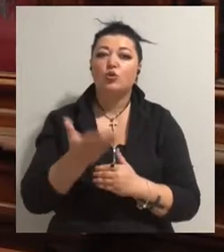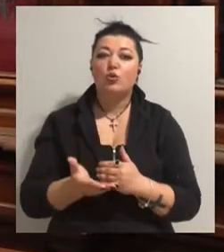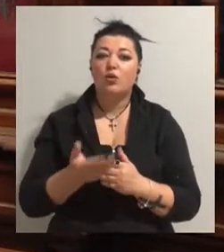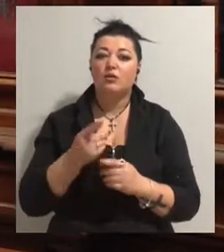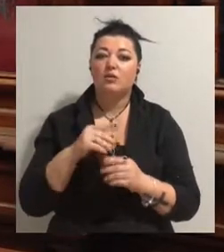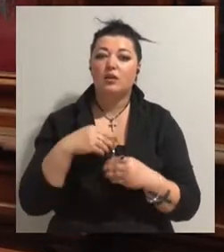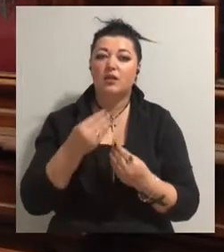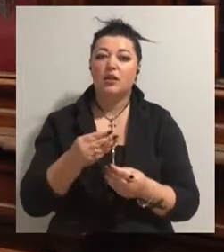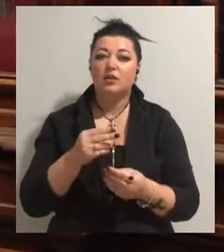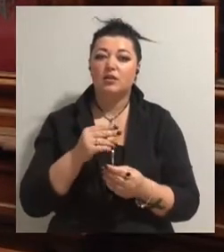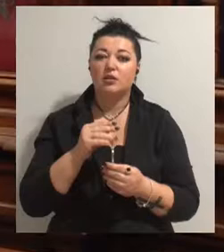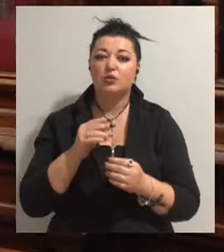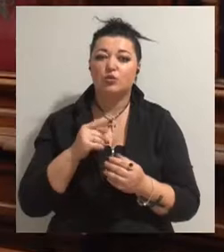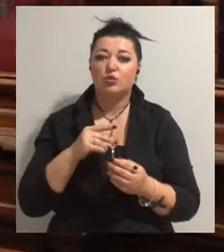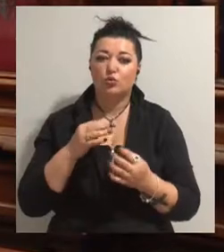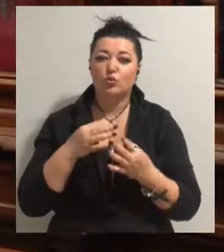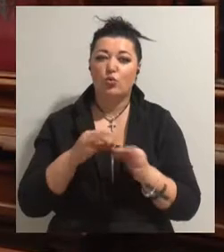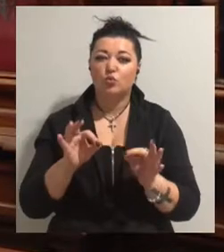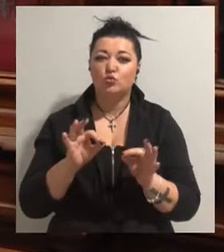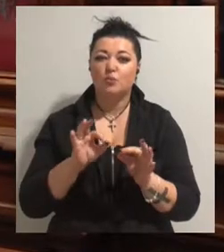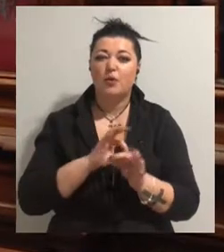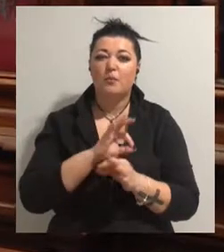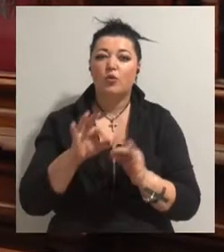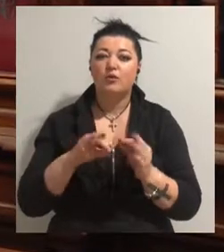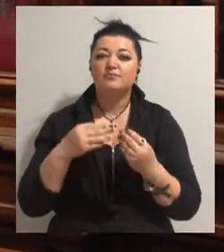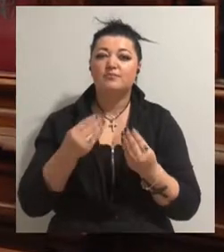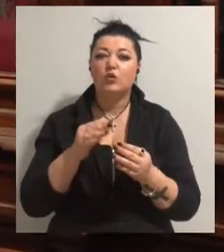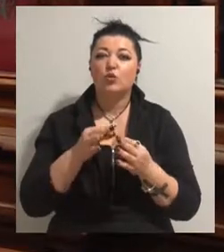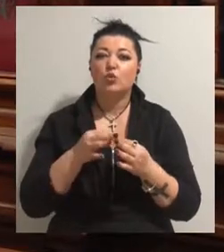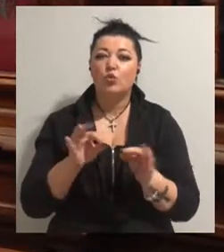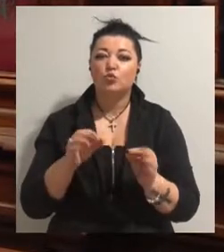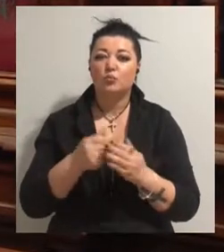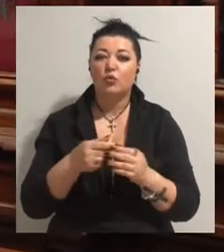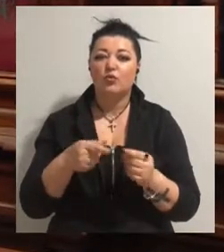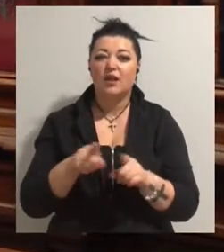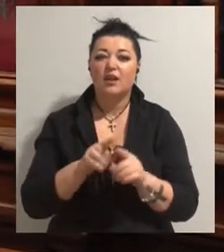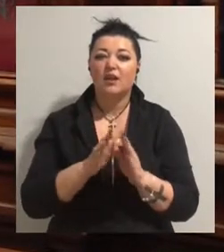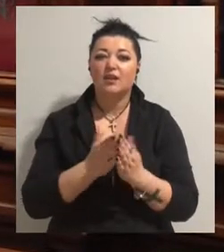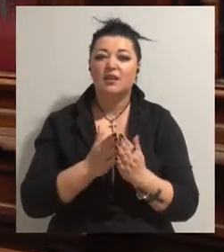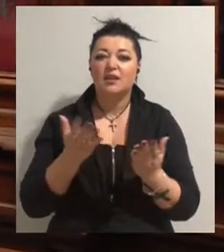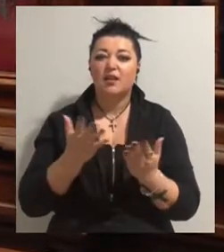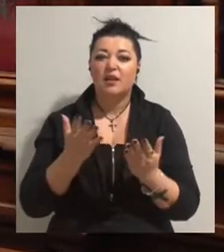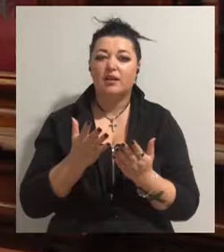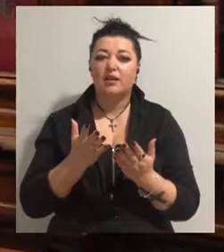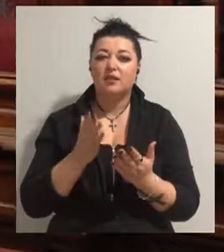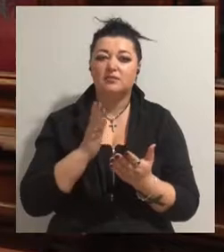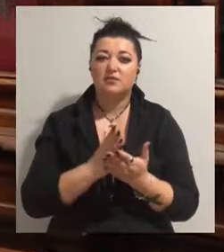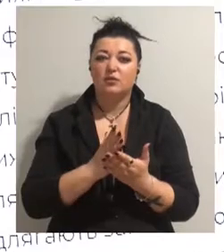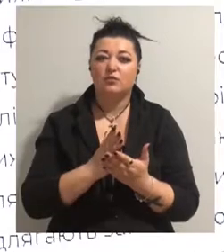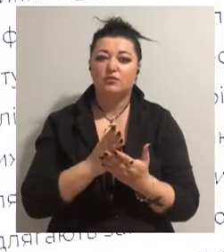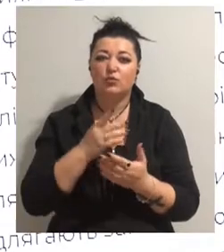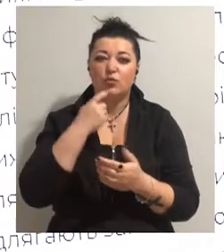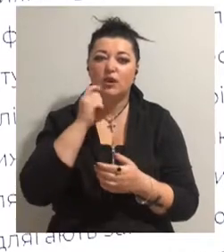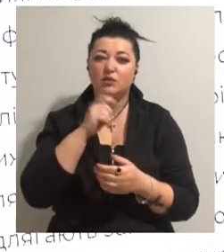цього, мета цього проєкту – надати доступ саме до таких книг, які становлять скрби української